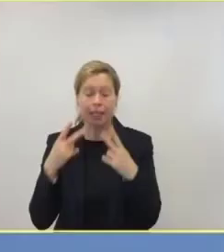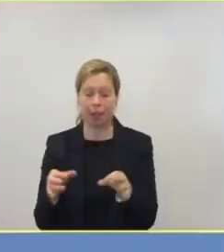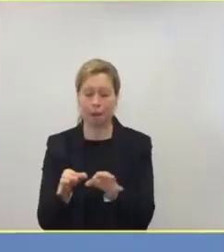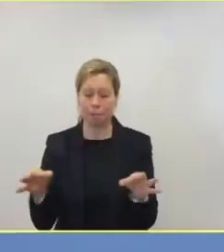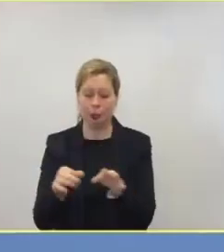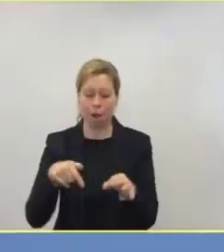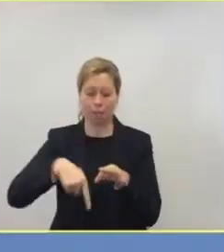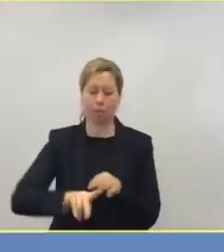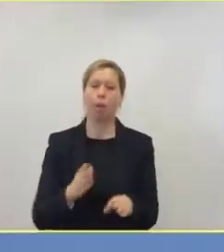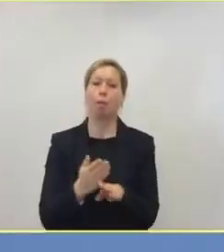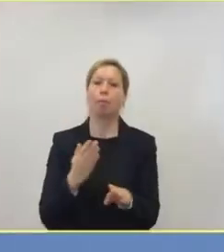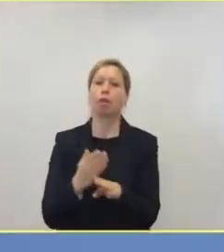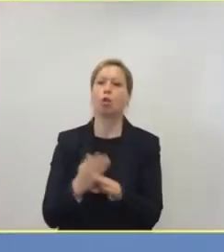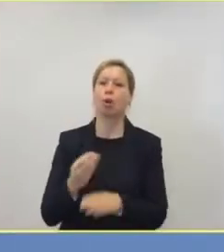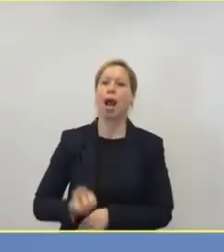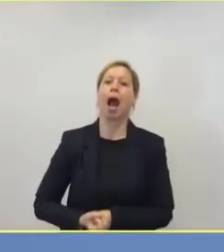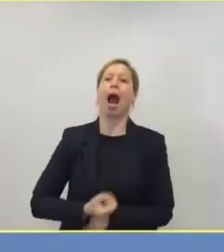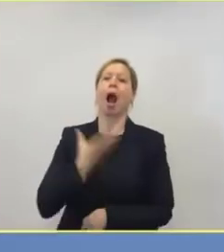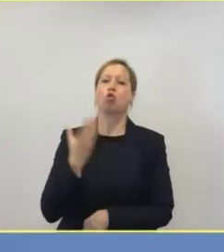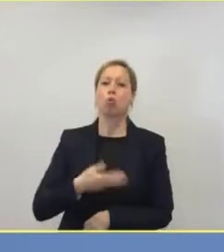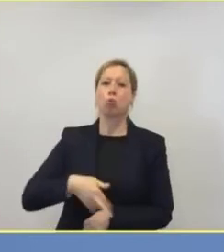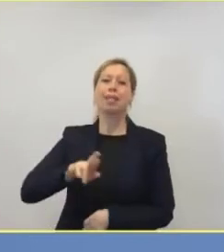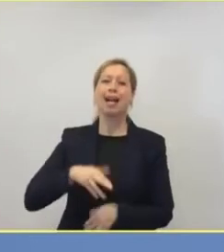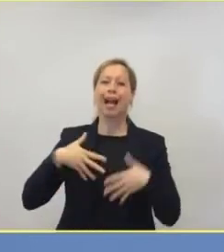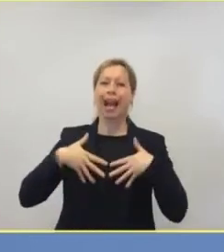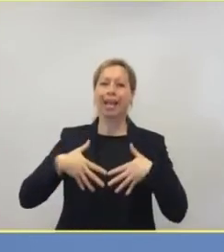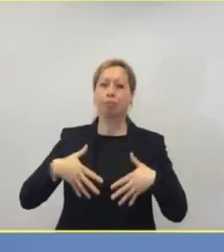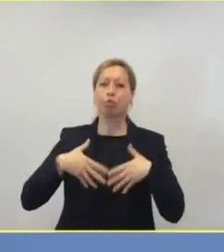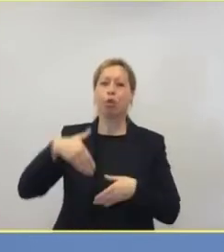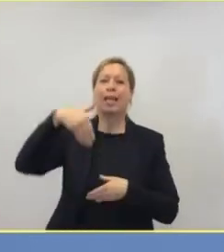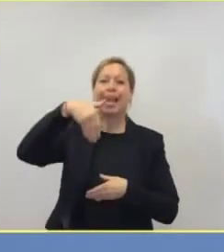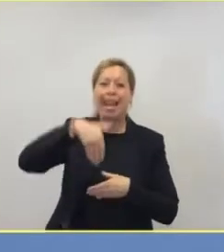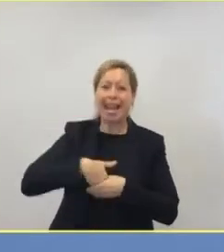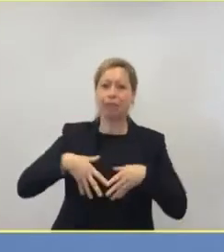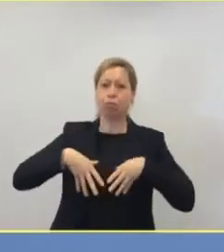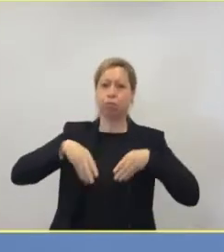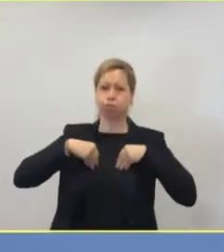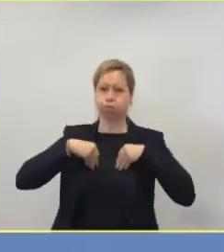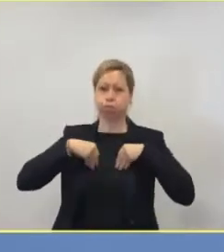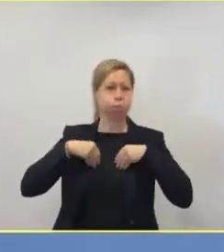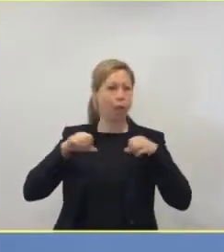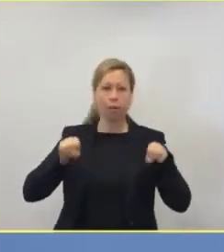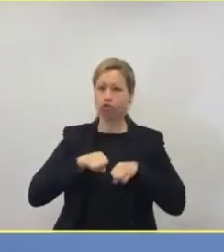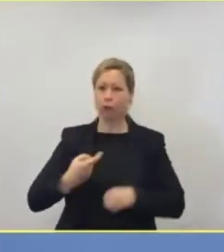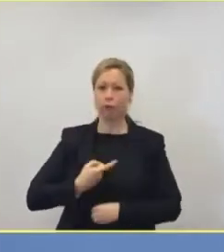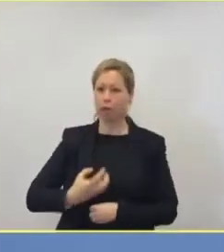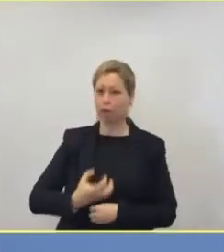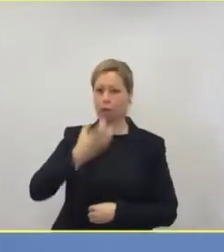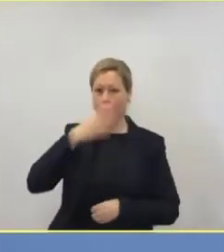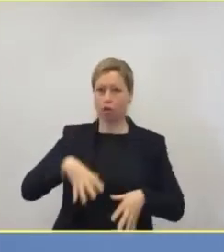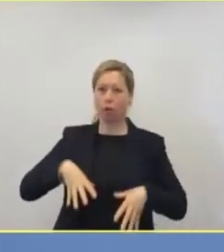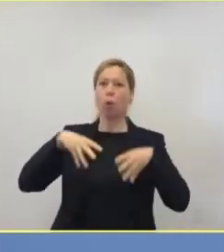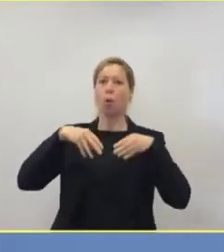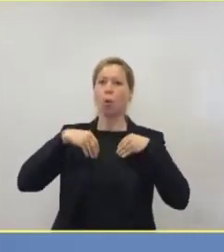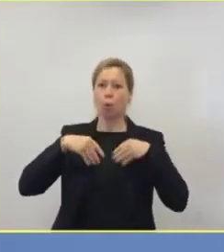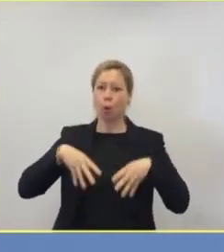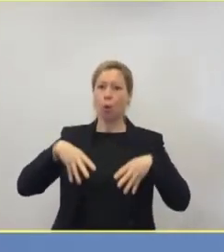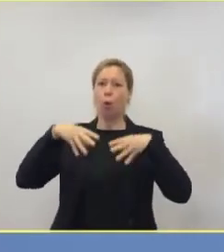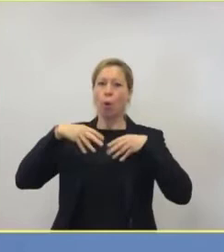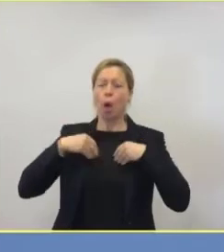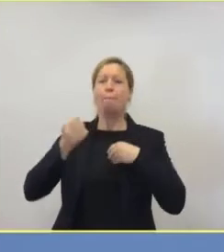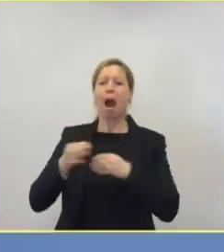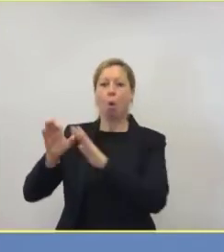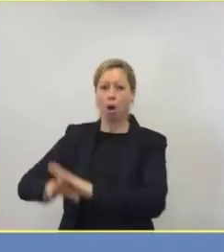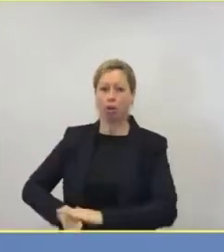akuten respiratorischen Inseffizienz. Das soll heißen, wenn die Lunge nicht mehr ausreichend Sauerstoff aufnehmen kann und unterstützt werden muss.